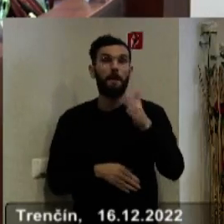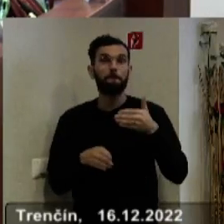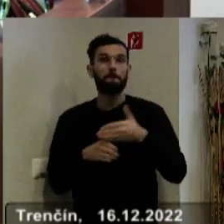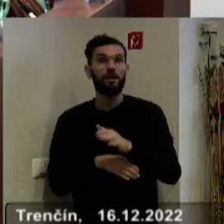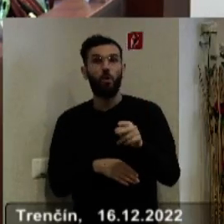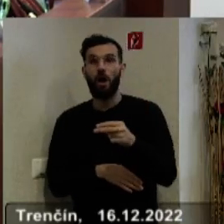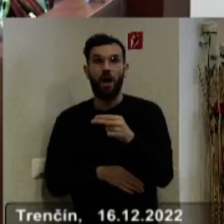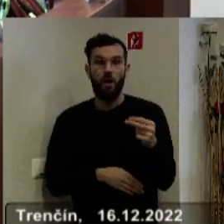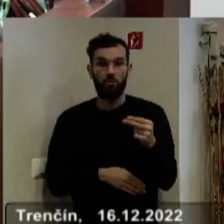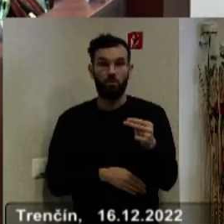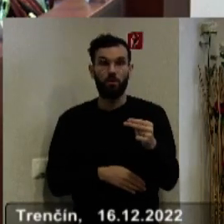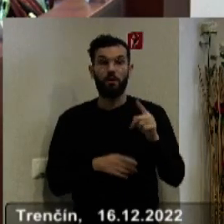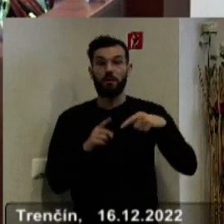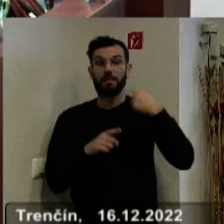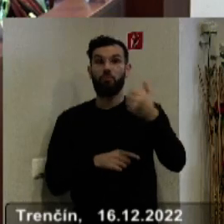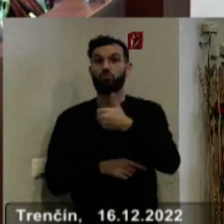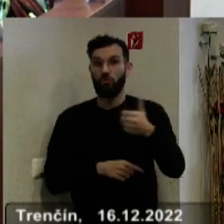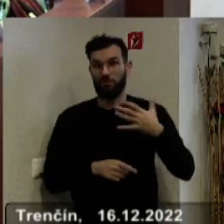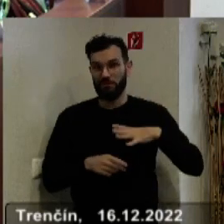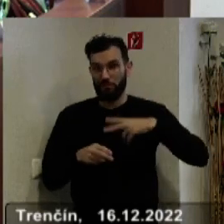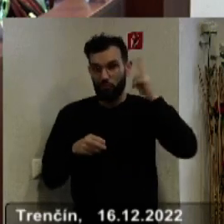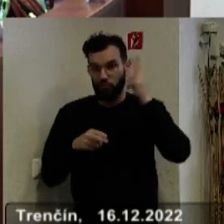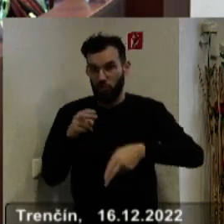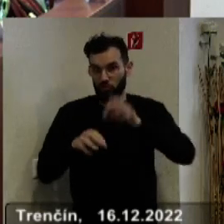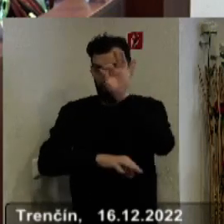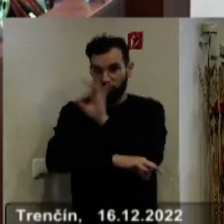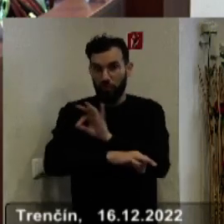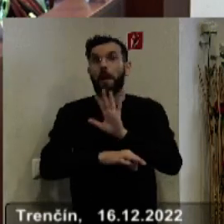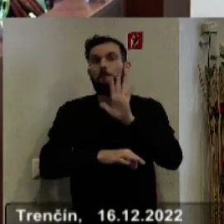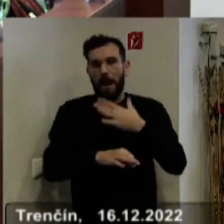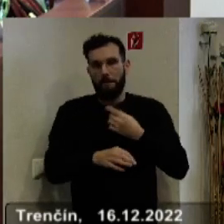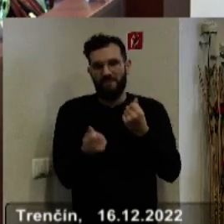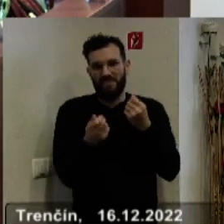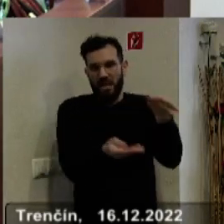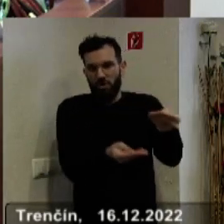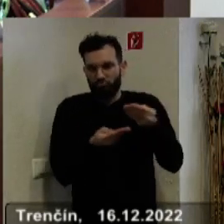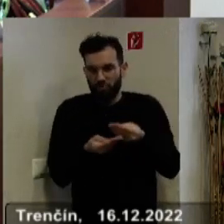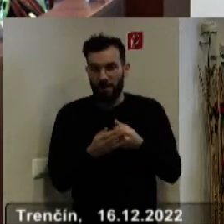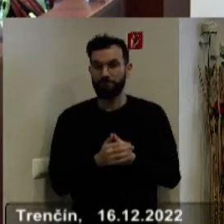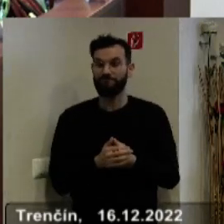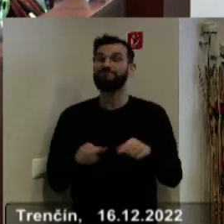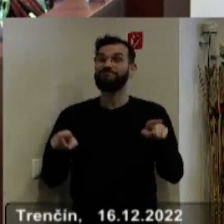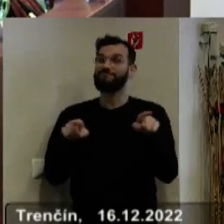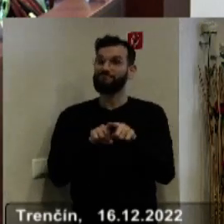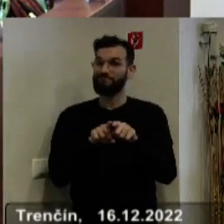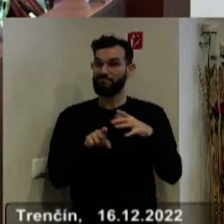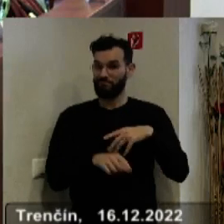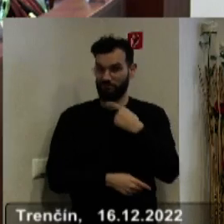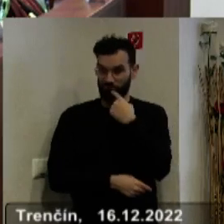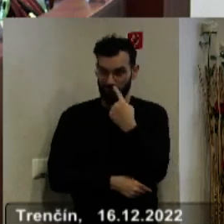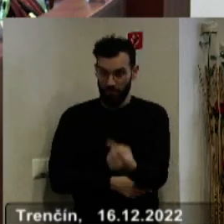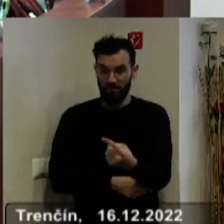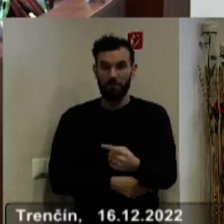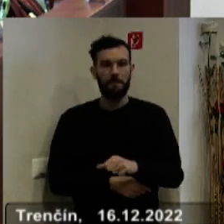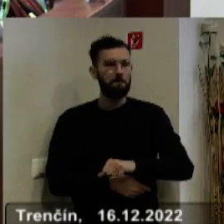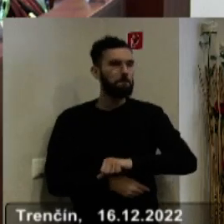chceme dokončiť v priebehu budúceho roka, tak na to máme financovanie. Chcem tiež upozorniť na to, že je to